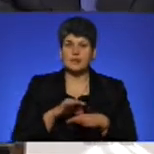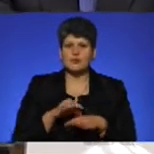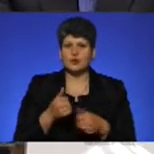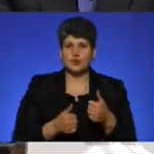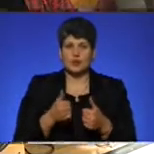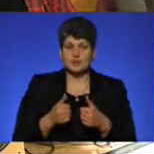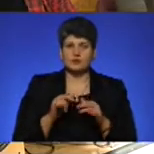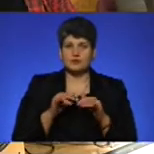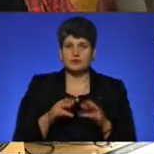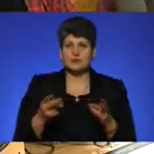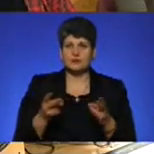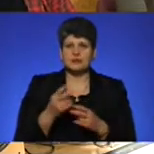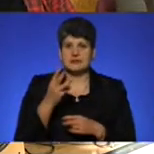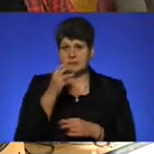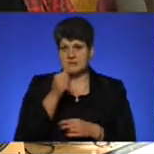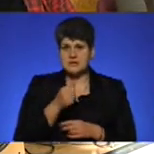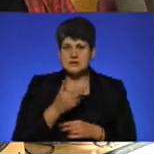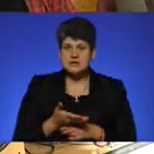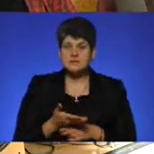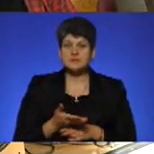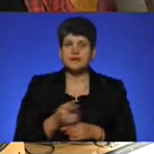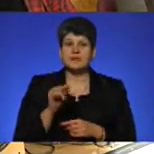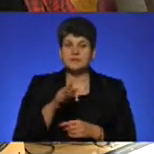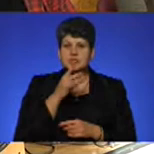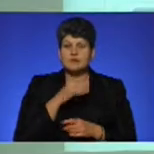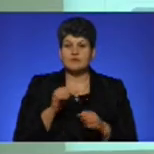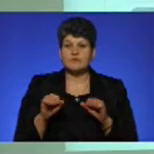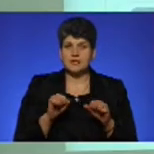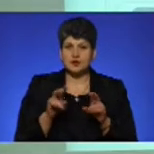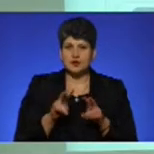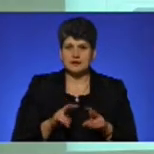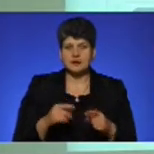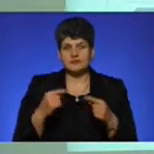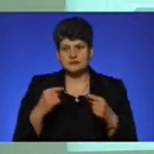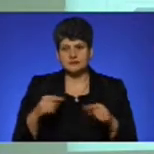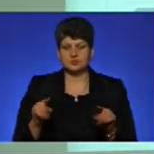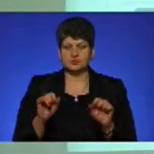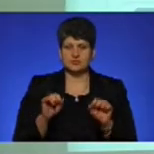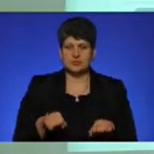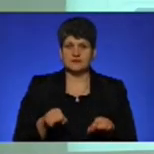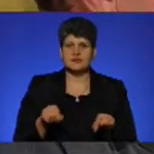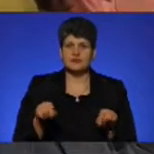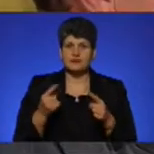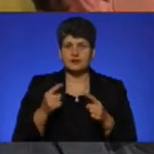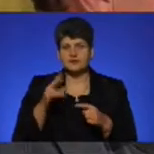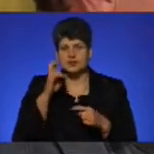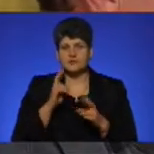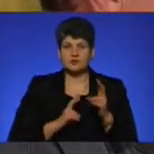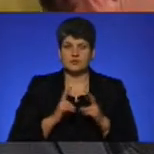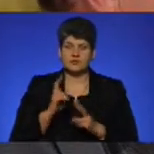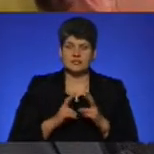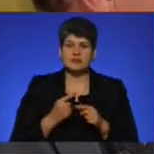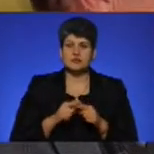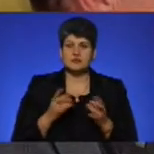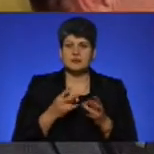проведення якого необхідно три місяці. Тим часом влада розглядає альтернативу маршруткам створення муніципального підприємства. Для цього